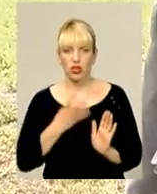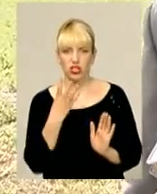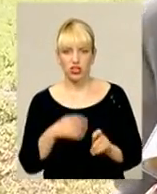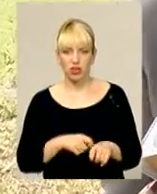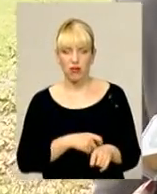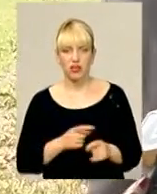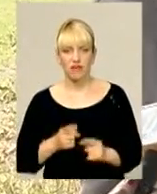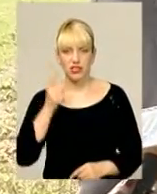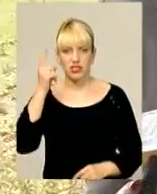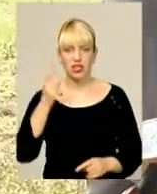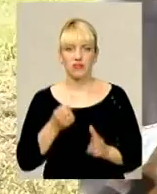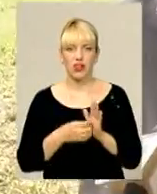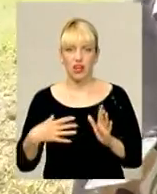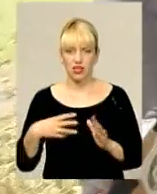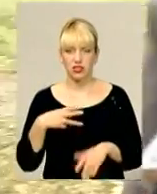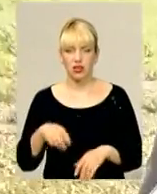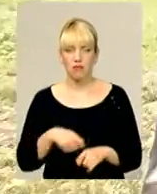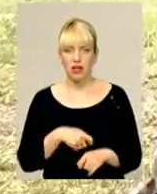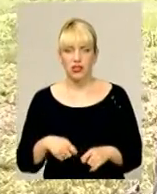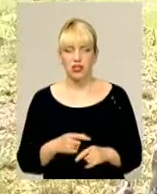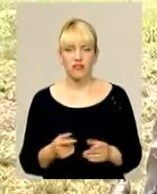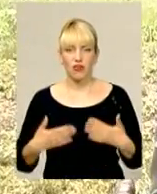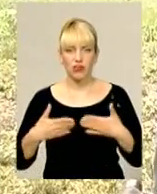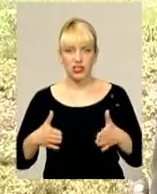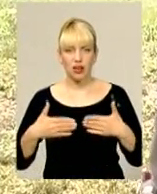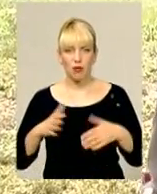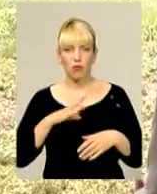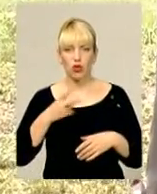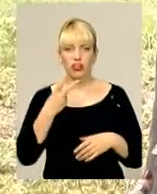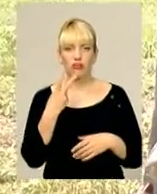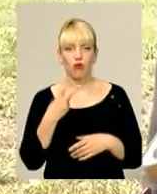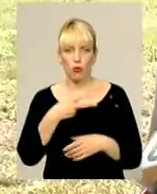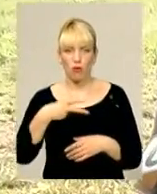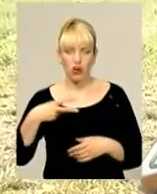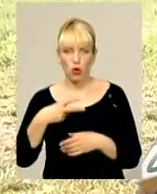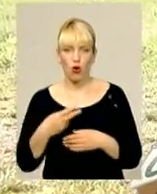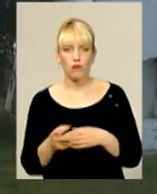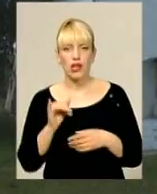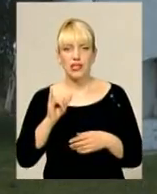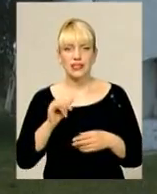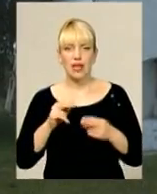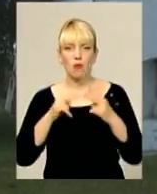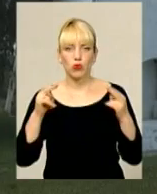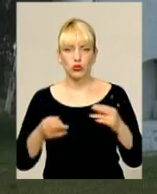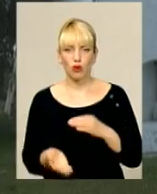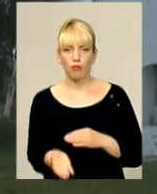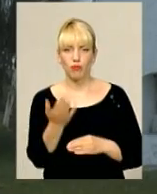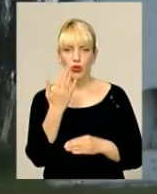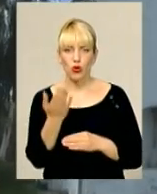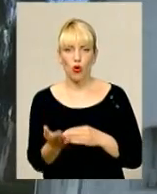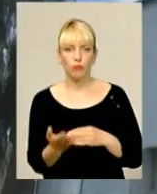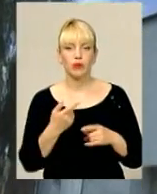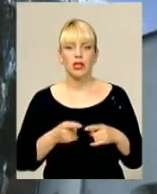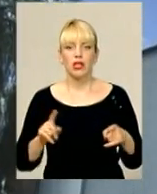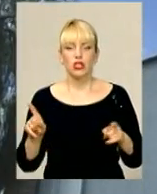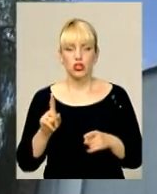метрів, в'їзна оборонна брама також була двоповерхова з підйомним містком. Аби популяризувати історичну